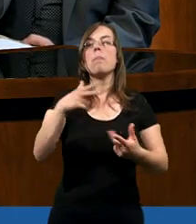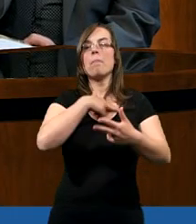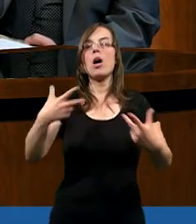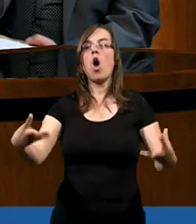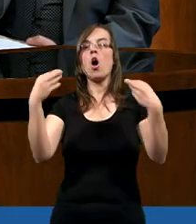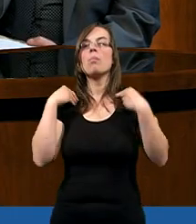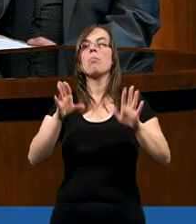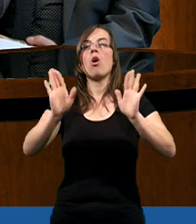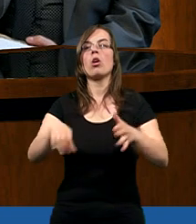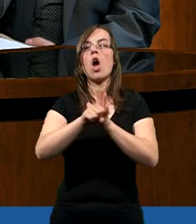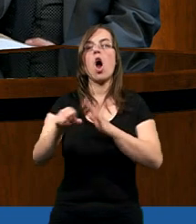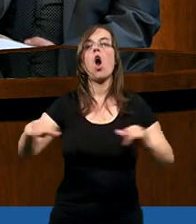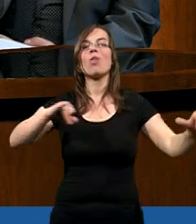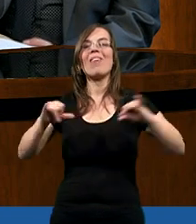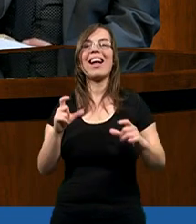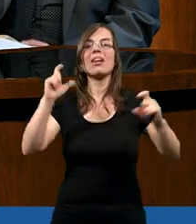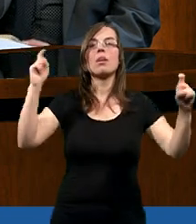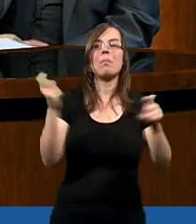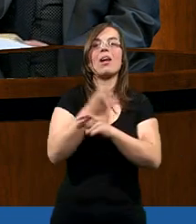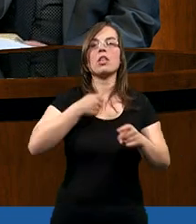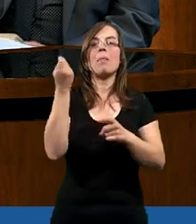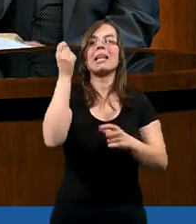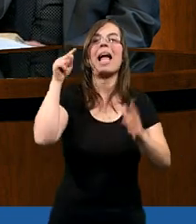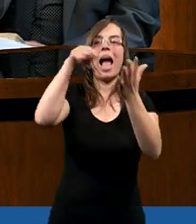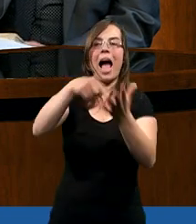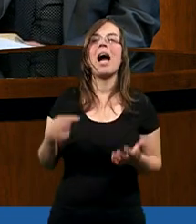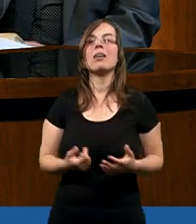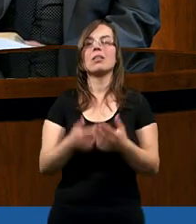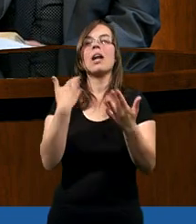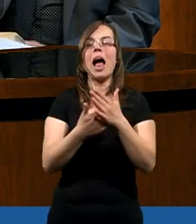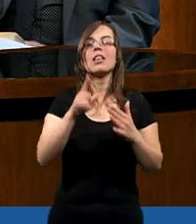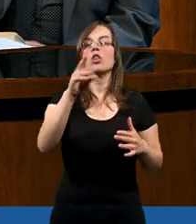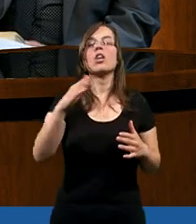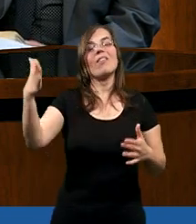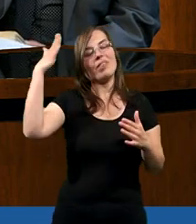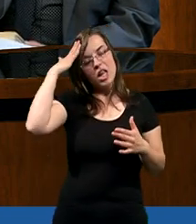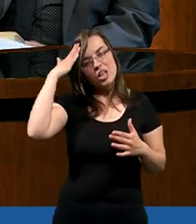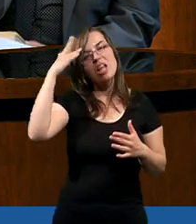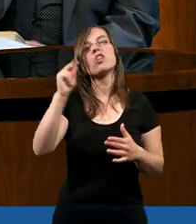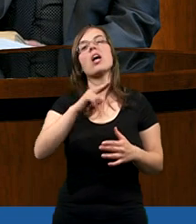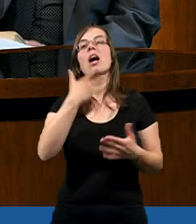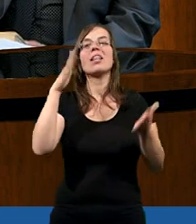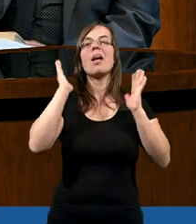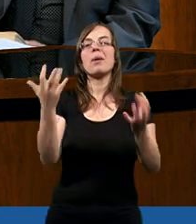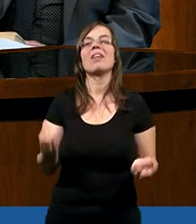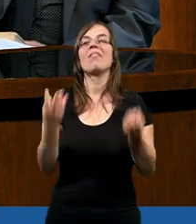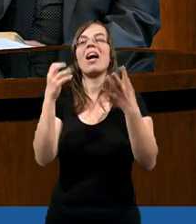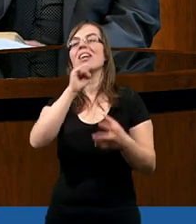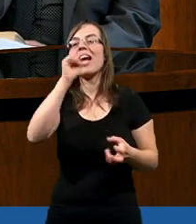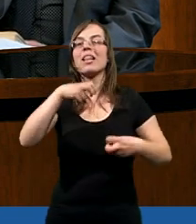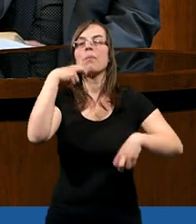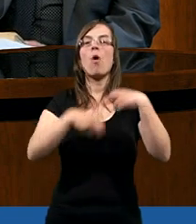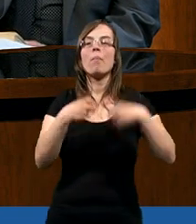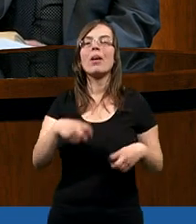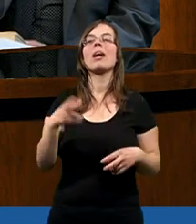I my otrzymaliśmy pozwolenie od władz państwowych, żeby jechać. dlatego, że wiedzieli, że nie będziemy stwarzać